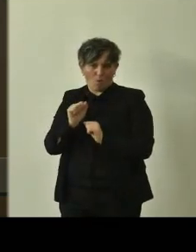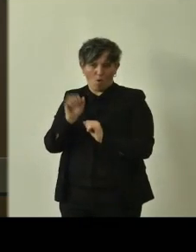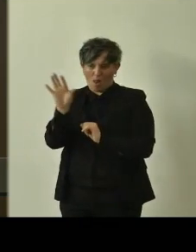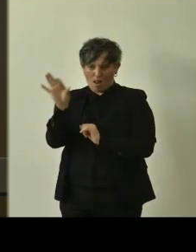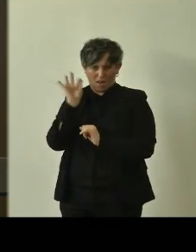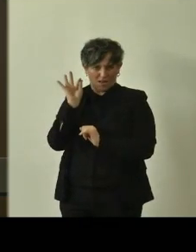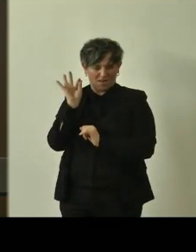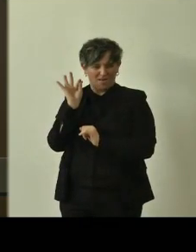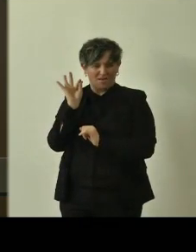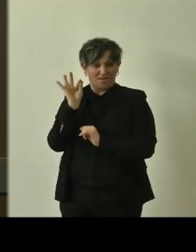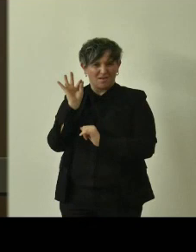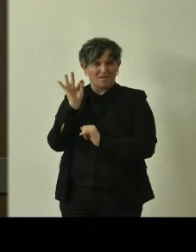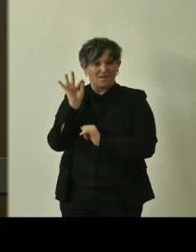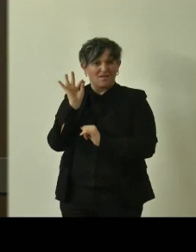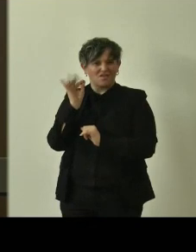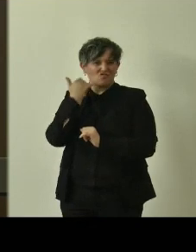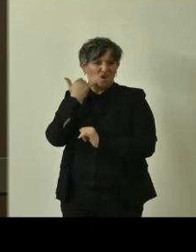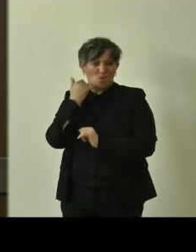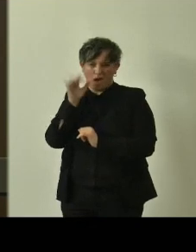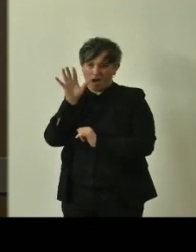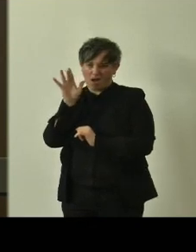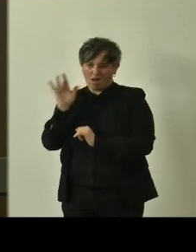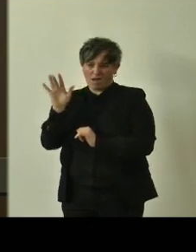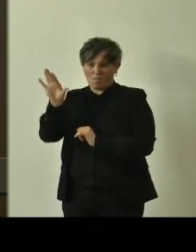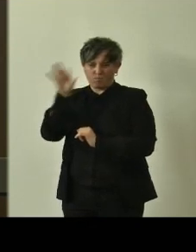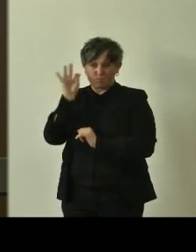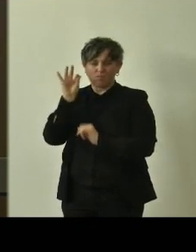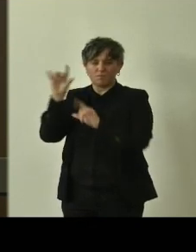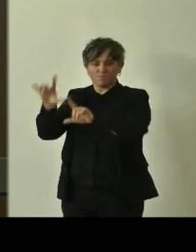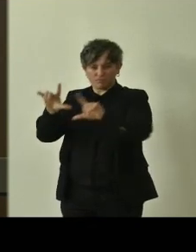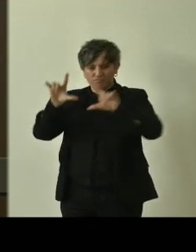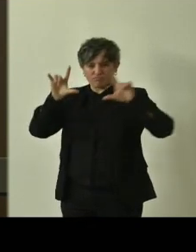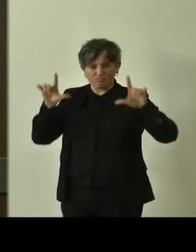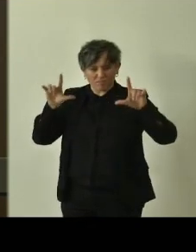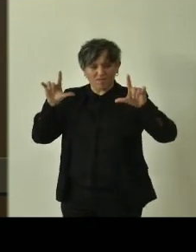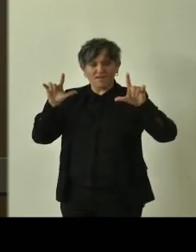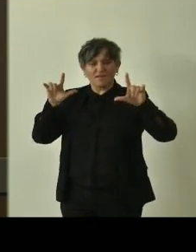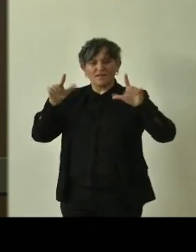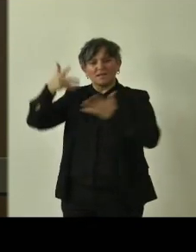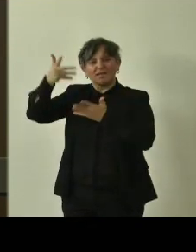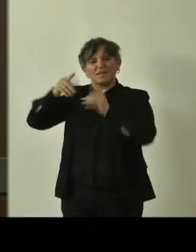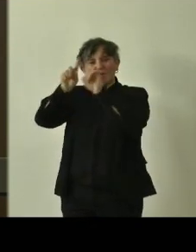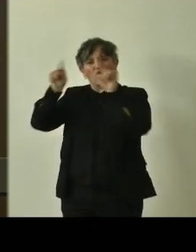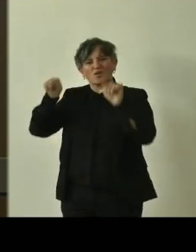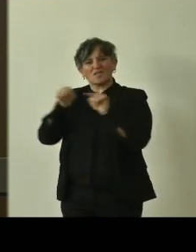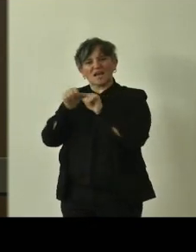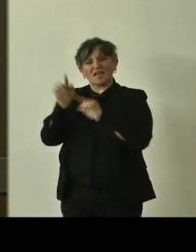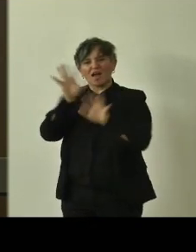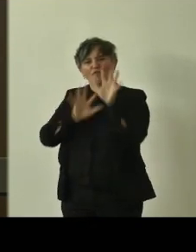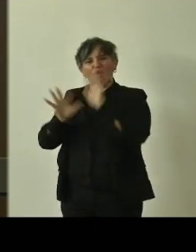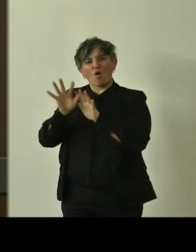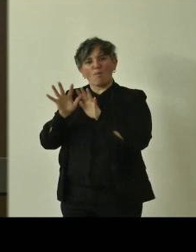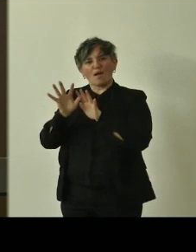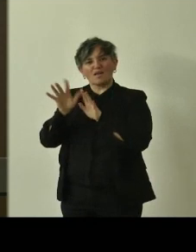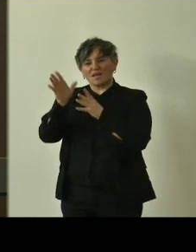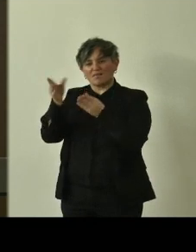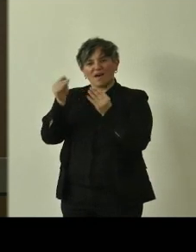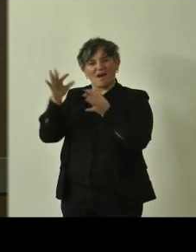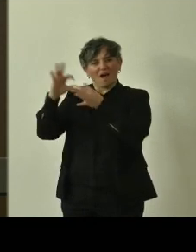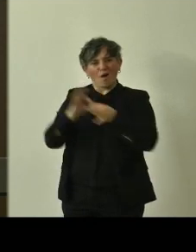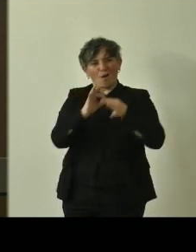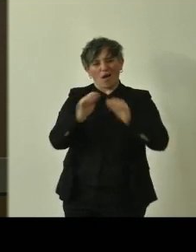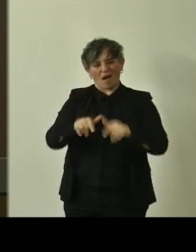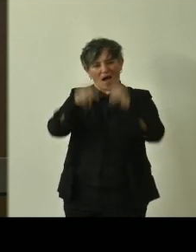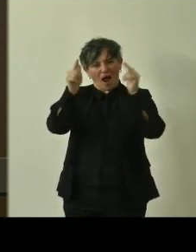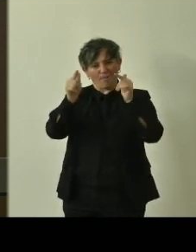cellulare, vi si aprirà una scheda informativa dove troverete varie informazioni che sono quelle pubblicate